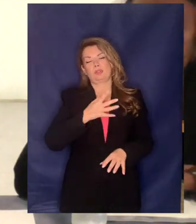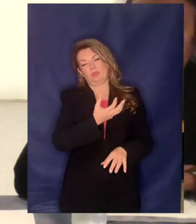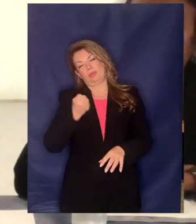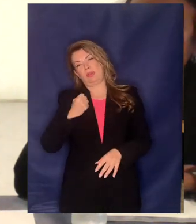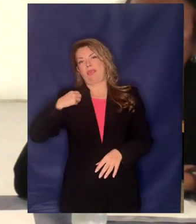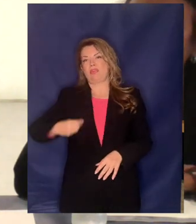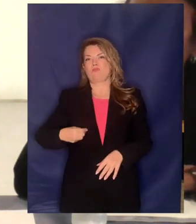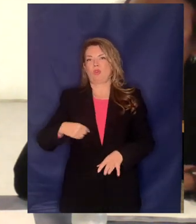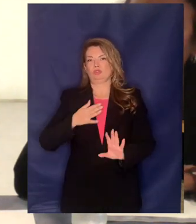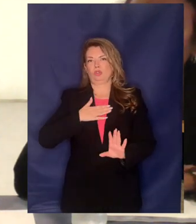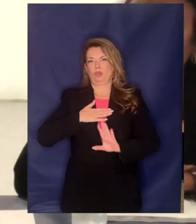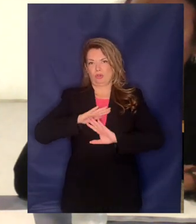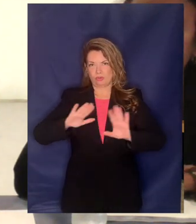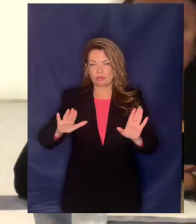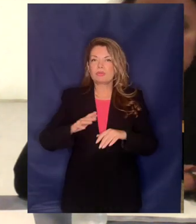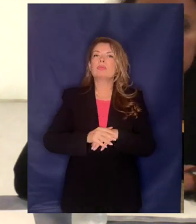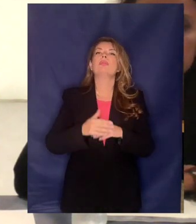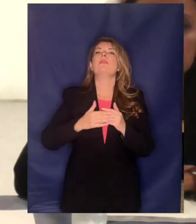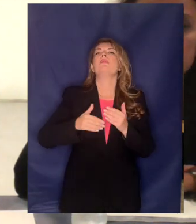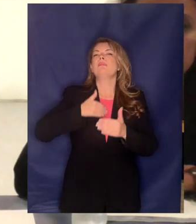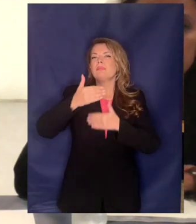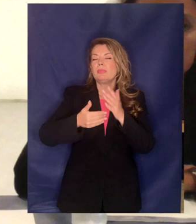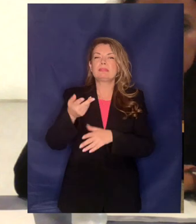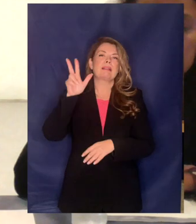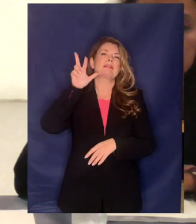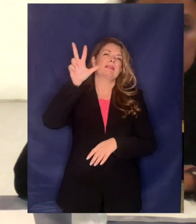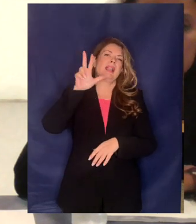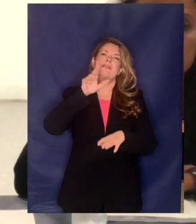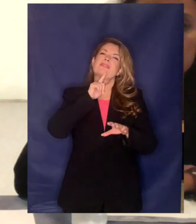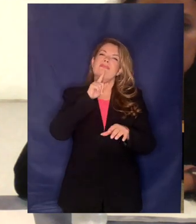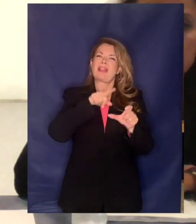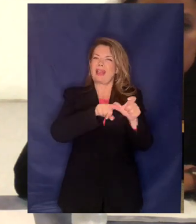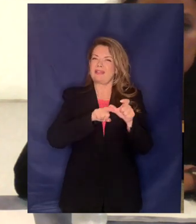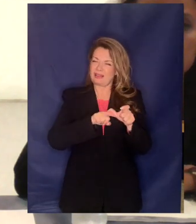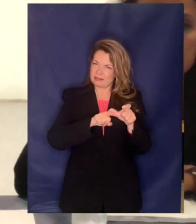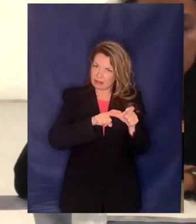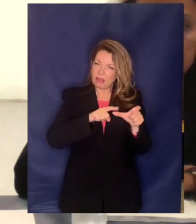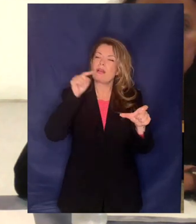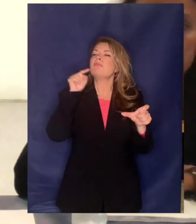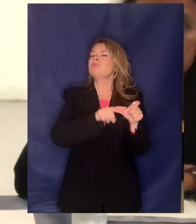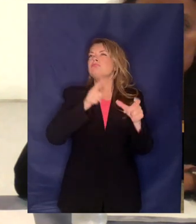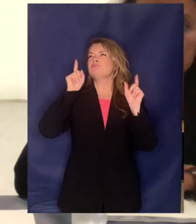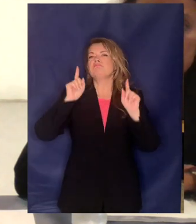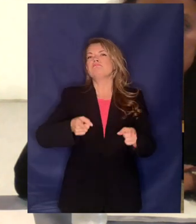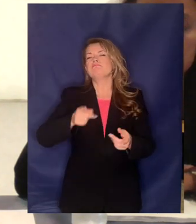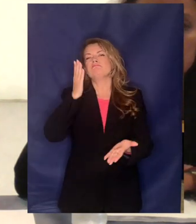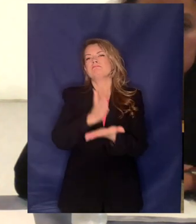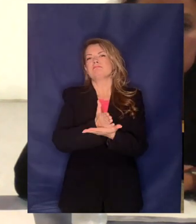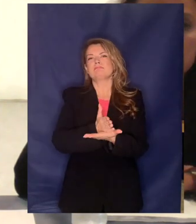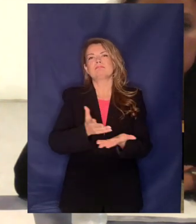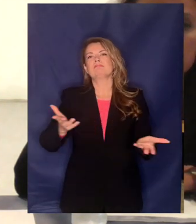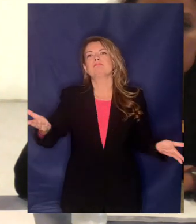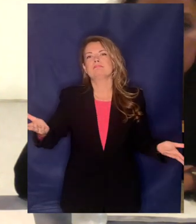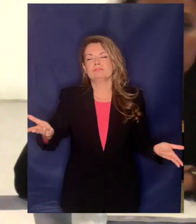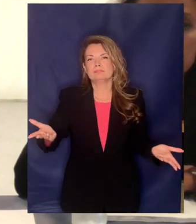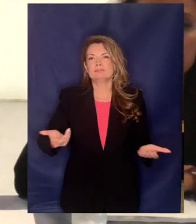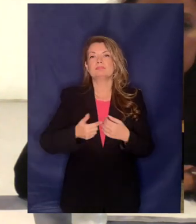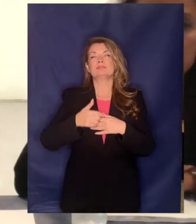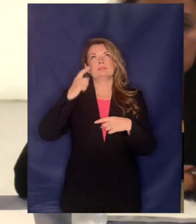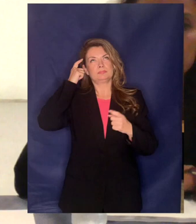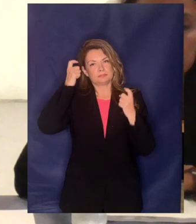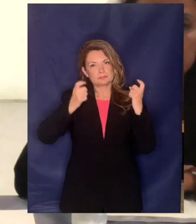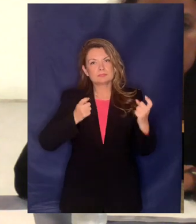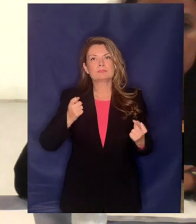και αμέσως μετά σε μια γενική συνέλευση της εταιρείας πάρθηκε η απόφαση αρχικά να